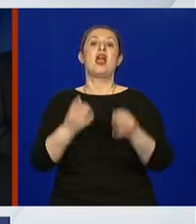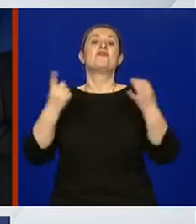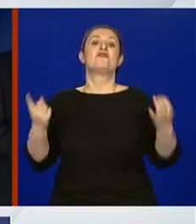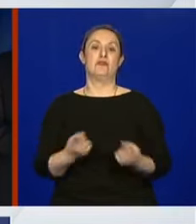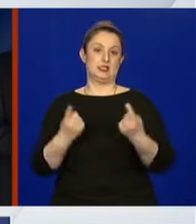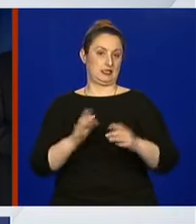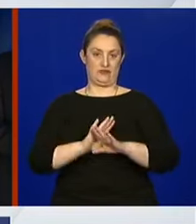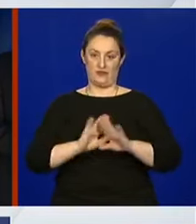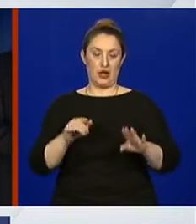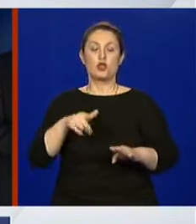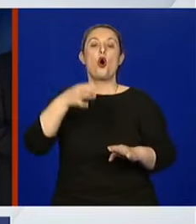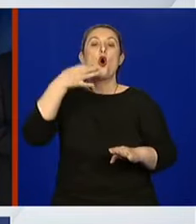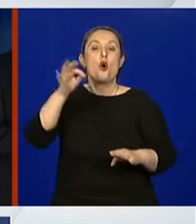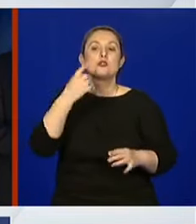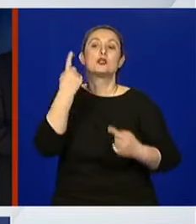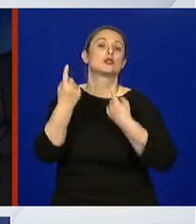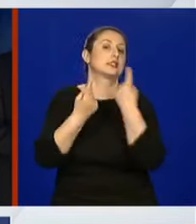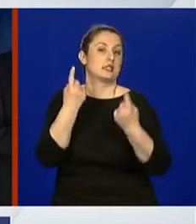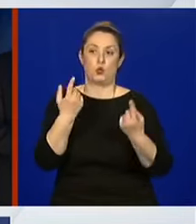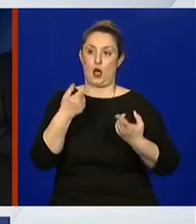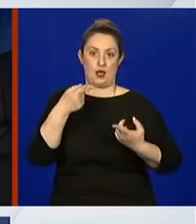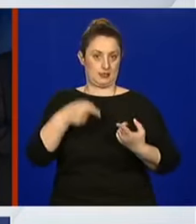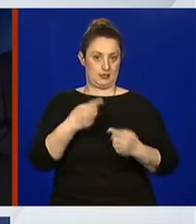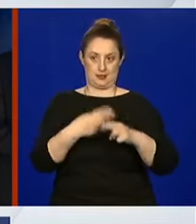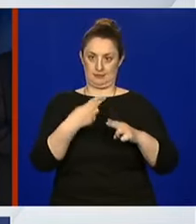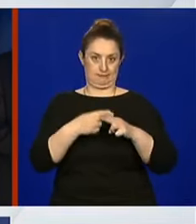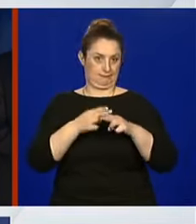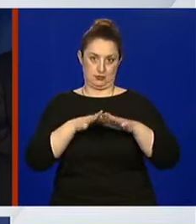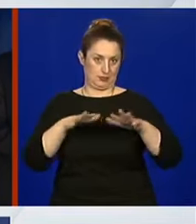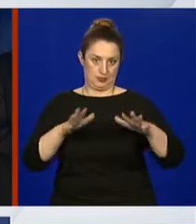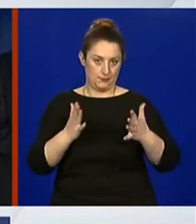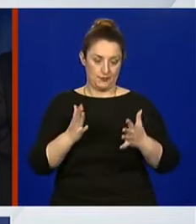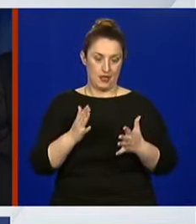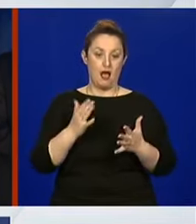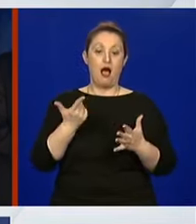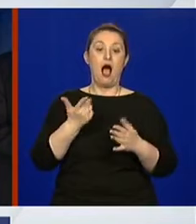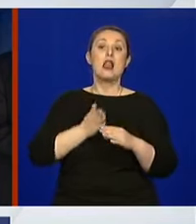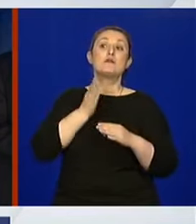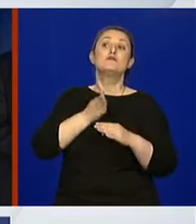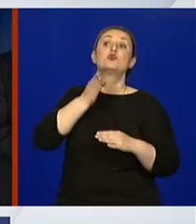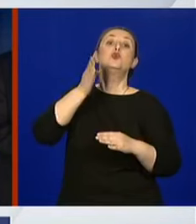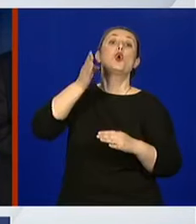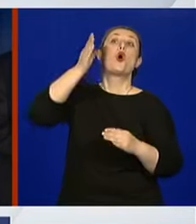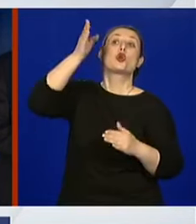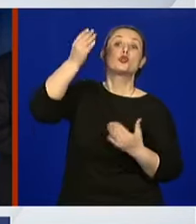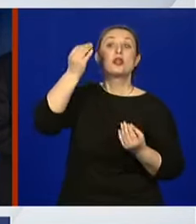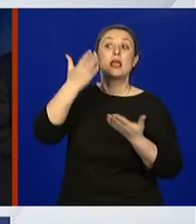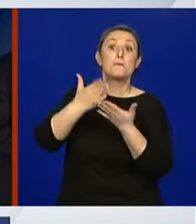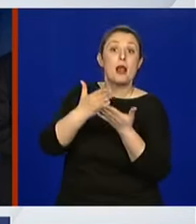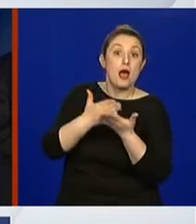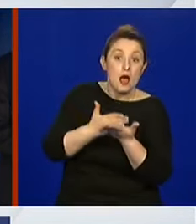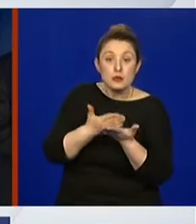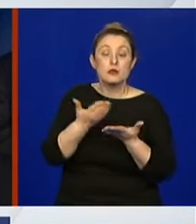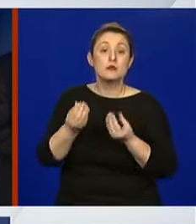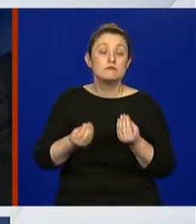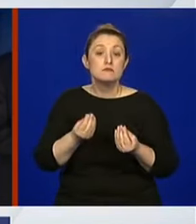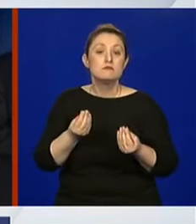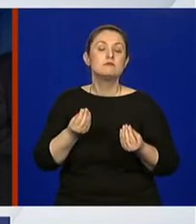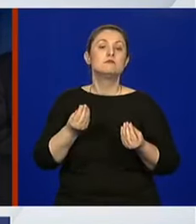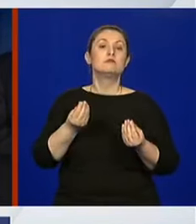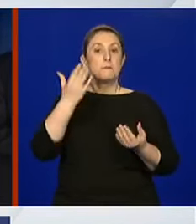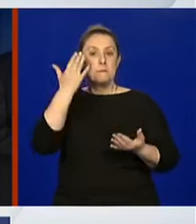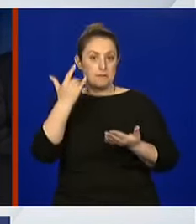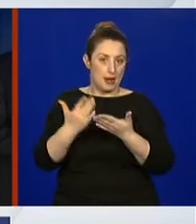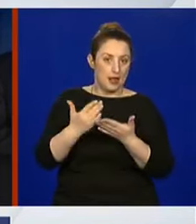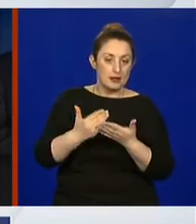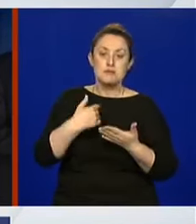epidemioškoj situaciji. Ali tko god treba dugoročno nešto planirati, ja bih rekao da u ovom trenutku